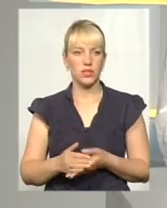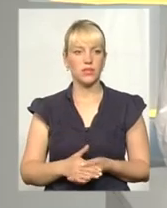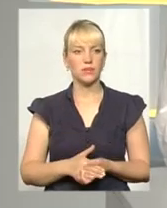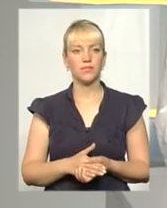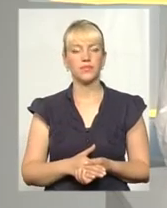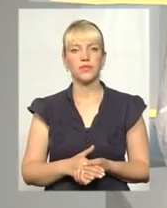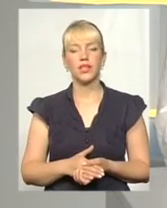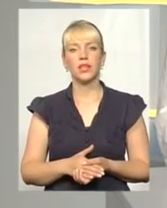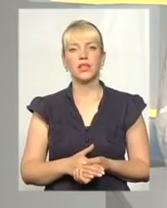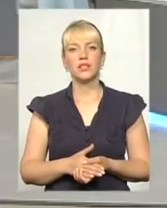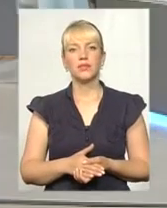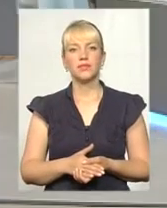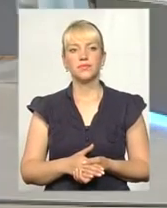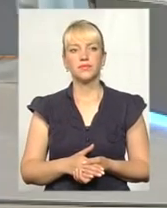є що додати?